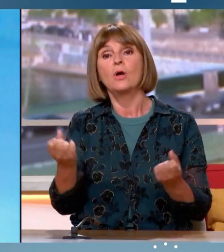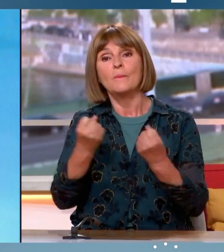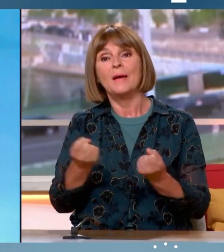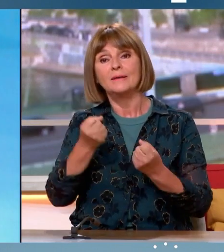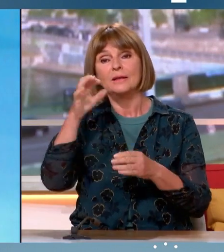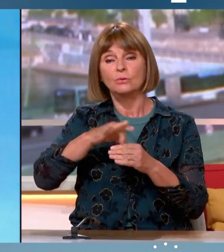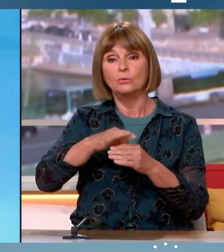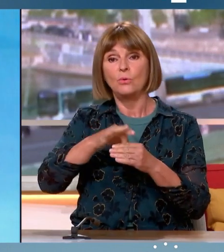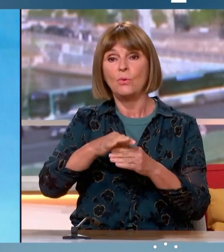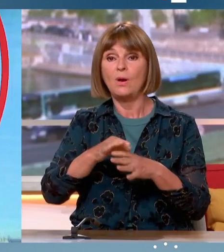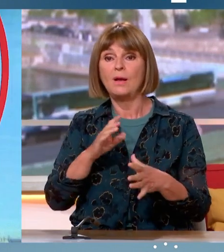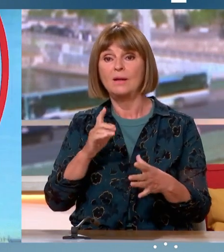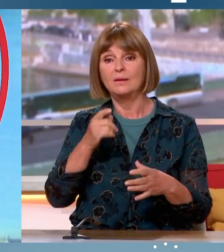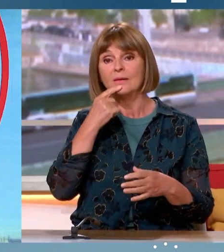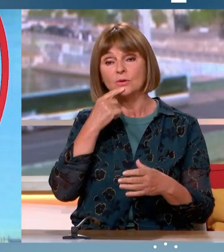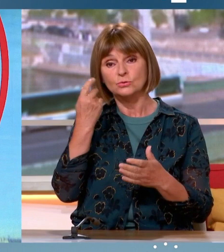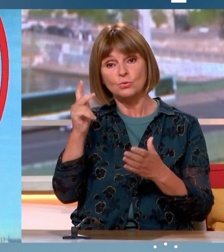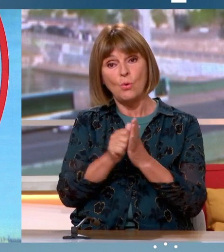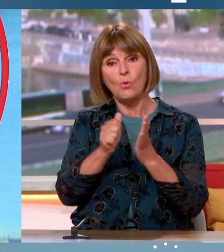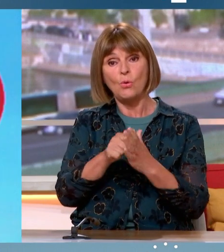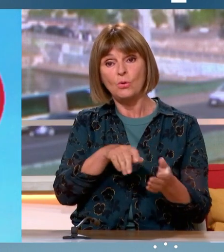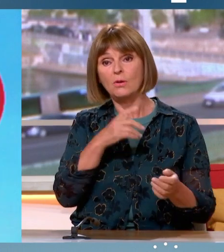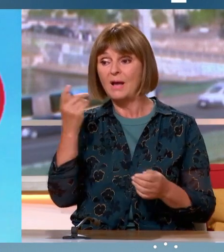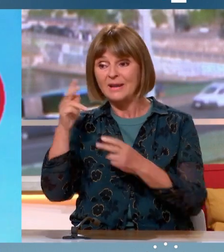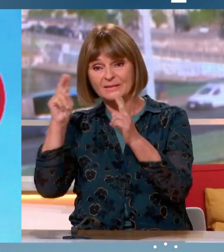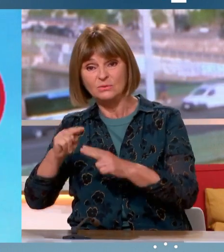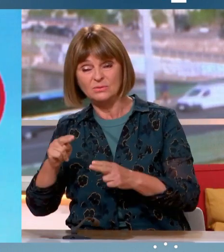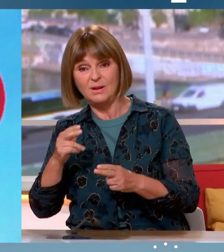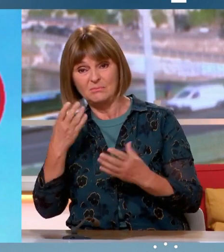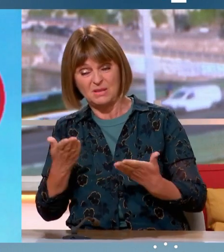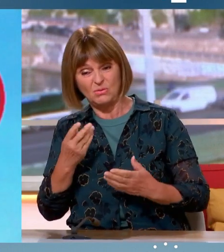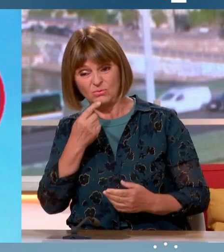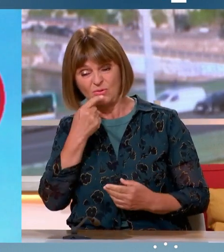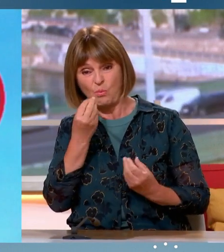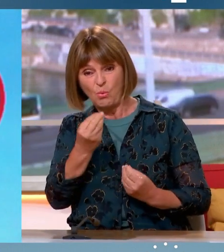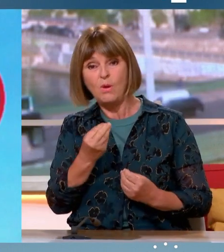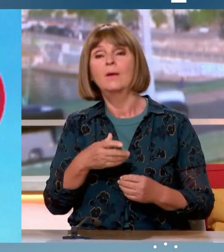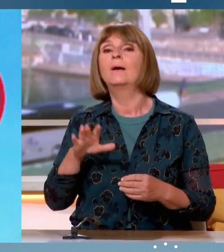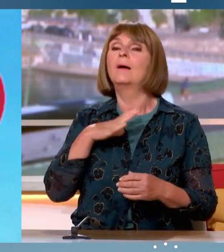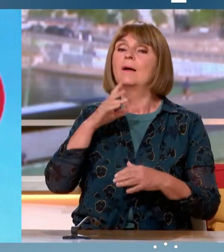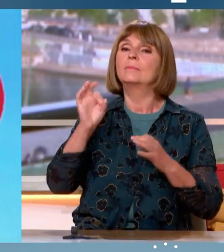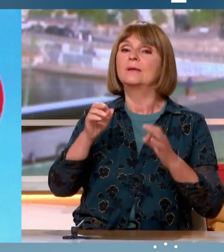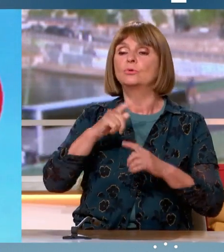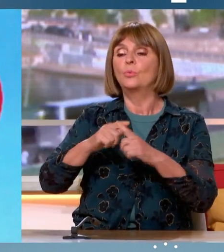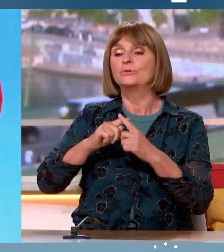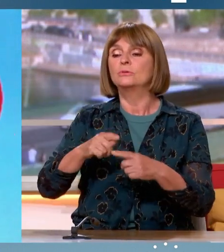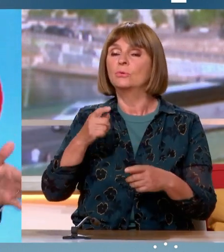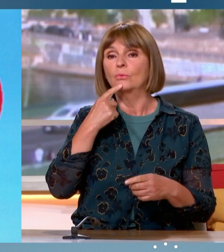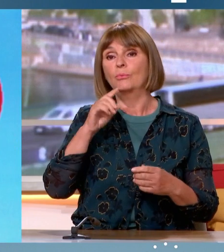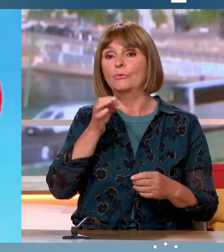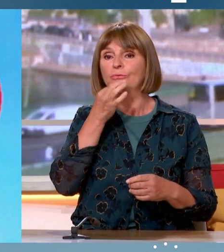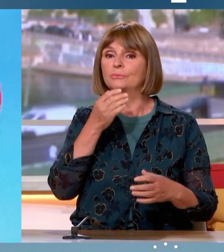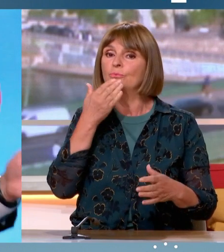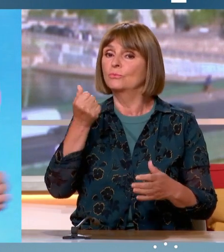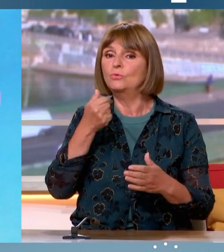place est sur la scène internationale selon vous Ça c'est formidable. Les oppositions ont encore raté une occasion de se taire. Il y en a certains qui écrivent l'histoire. C'est le cas du